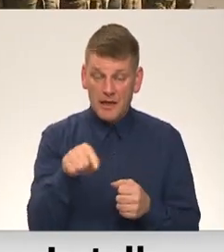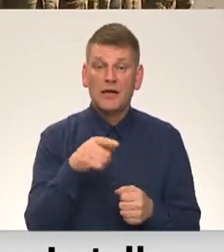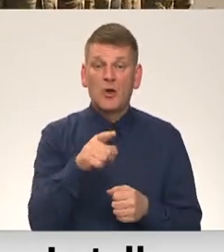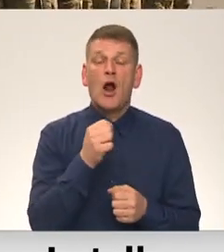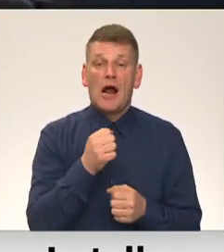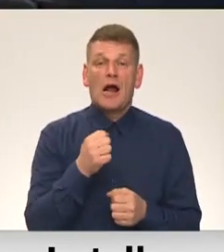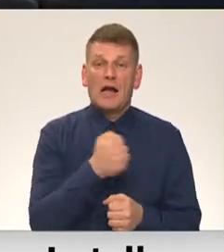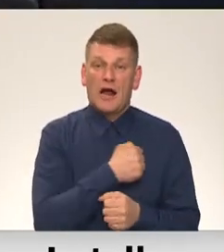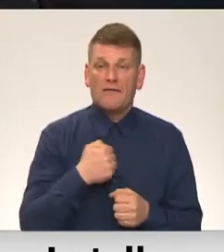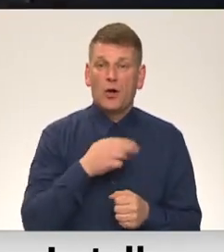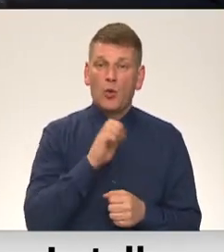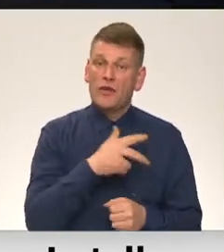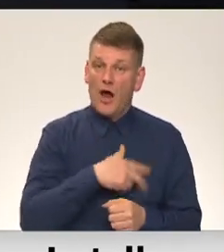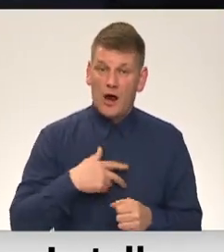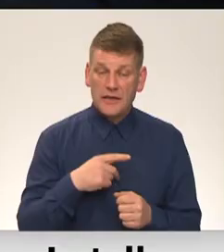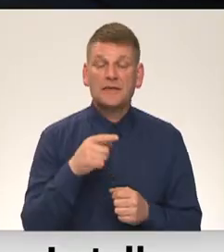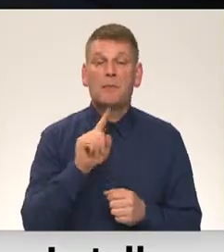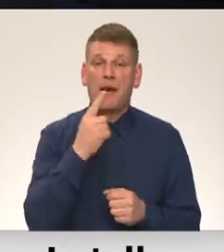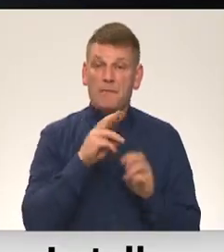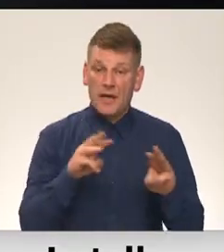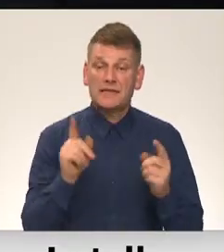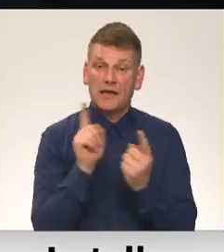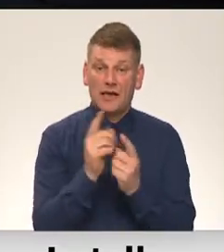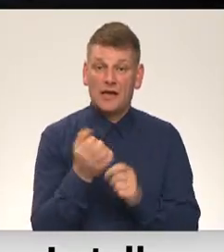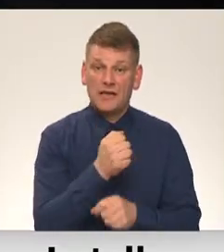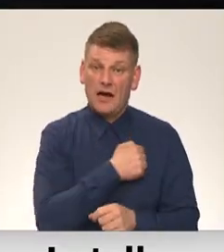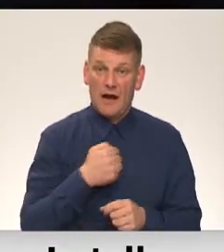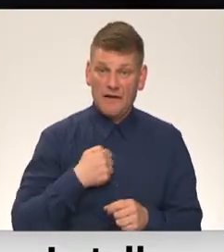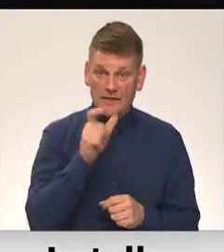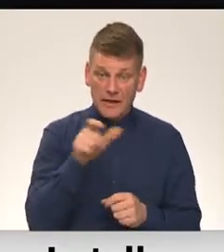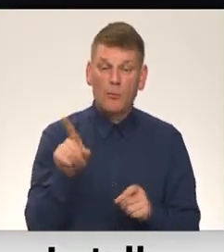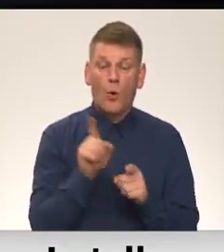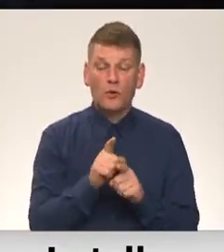Dānijas. Premjera satikās ar karavīriem un apskatīja militāro tehniku.